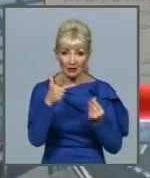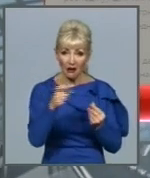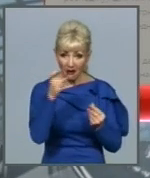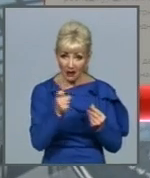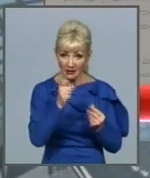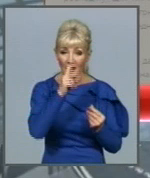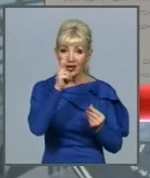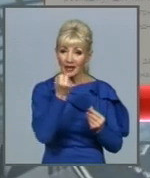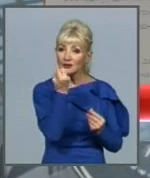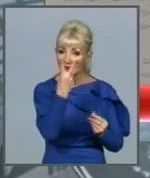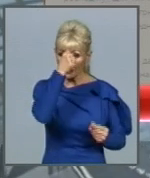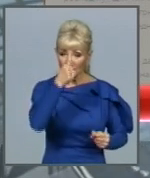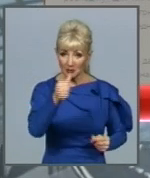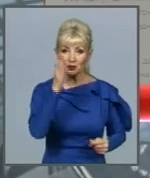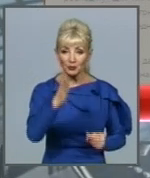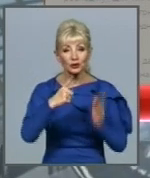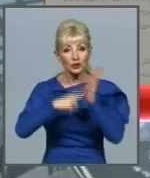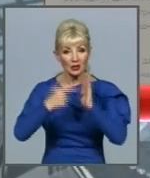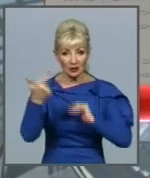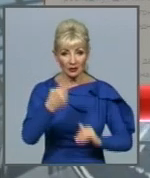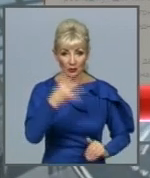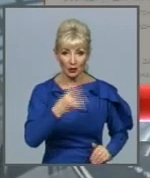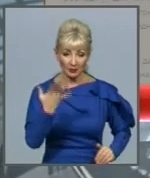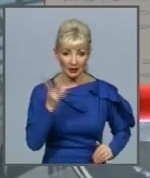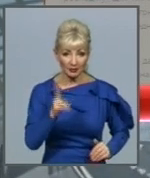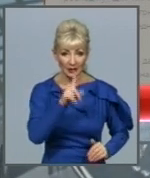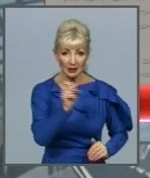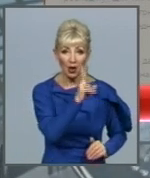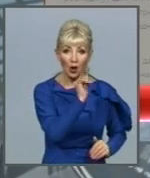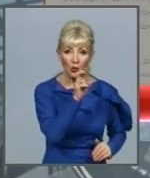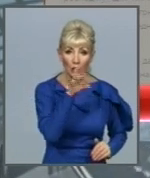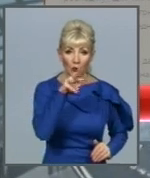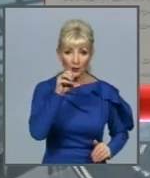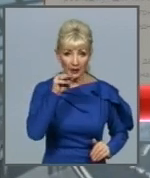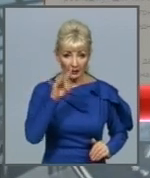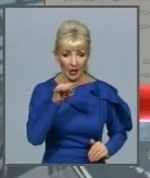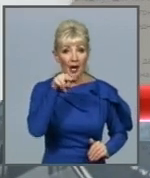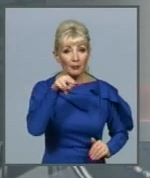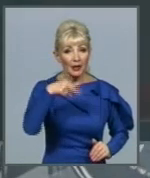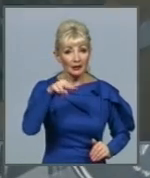становитиме 6 гривень 45 копійок за кубометр з ПДВ без вартості розподілу.